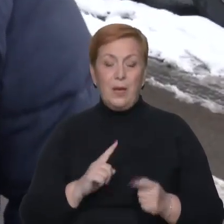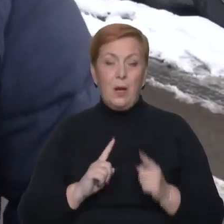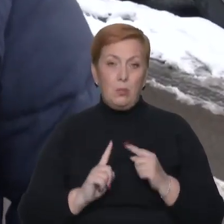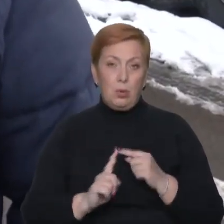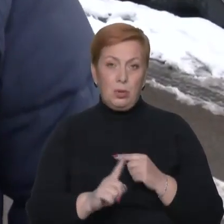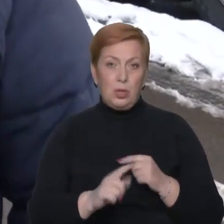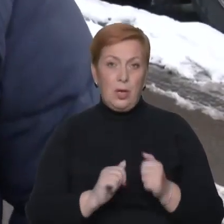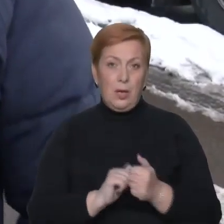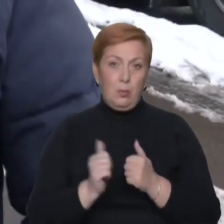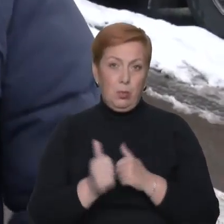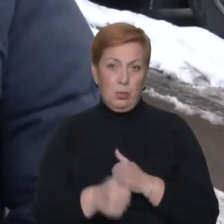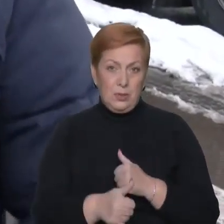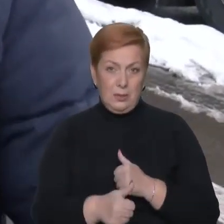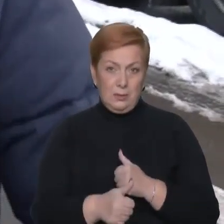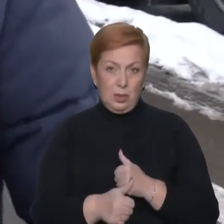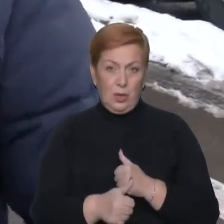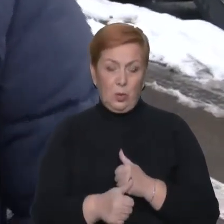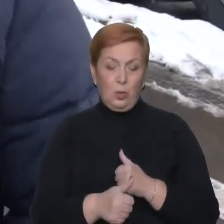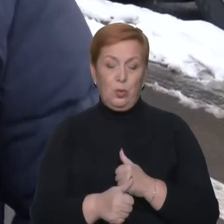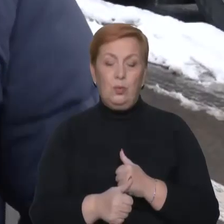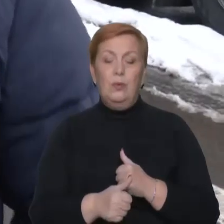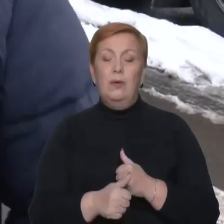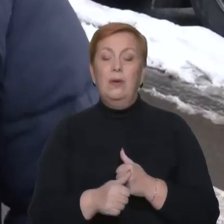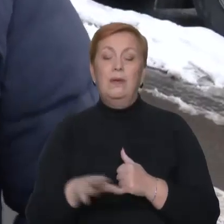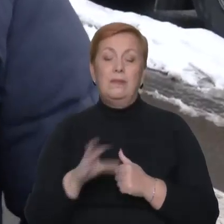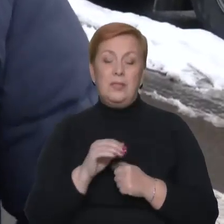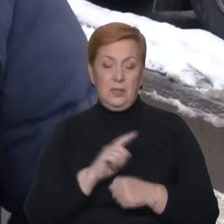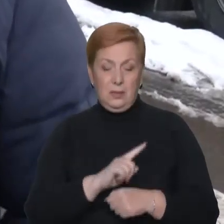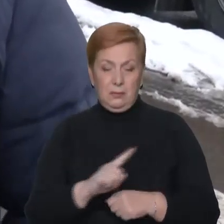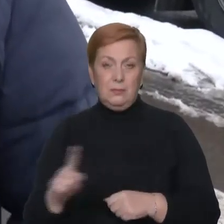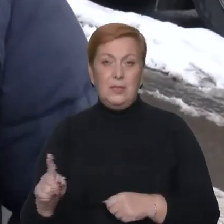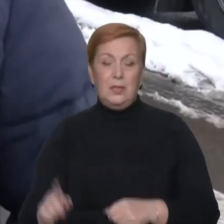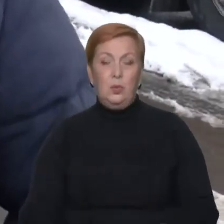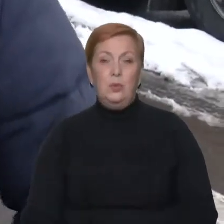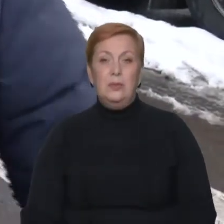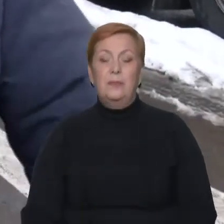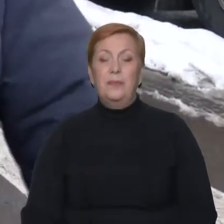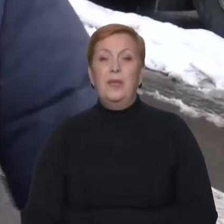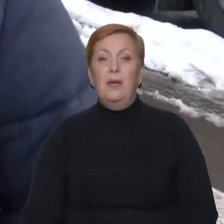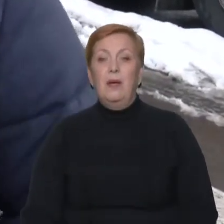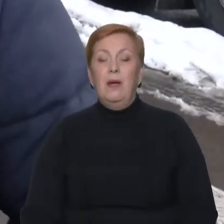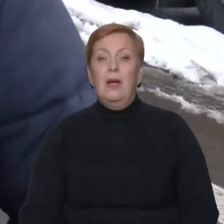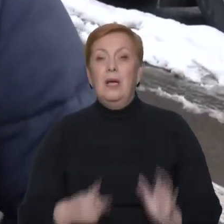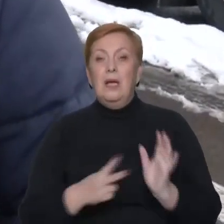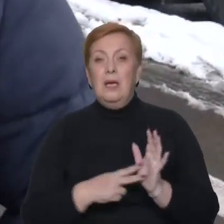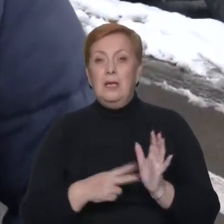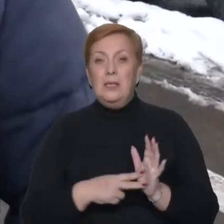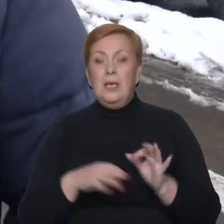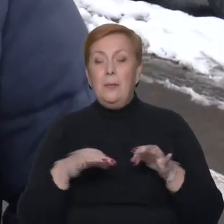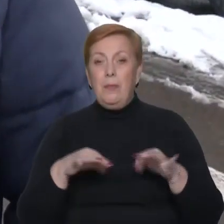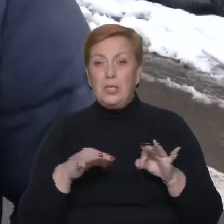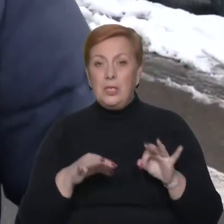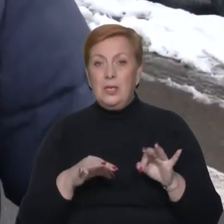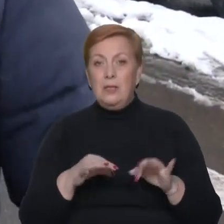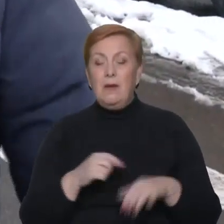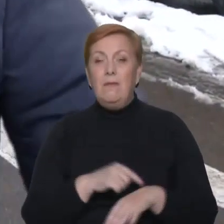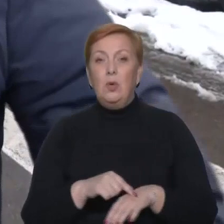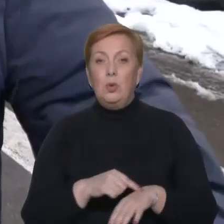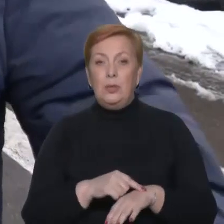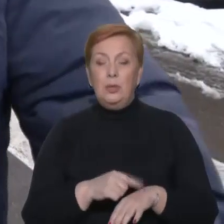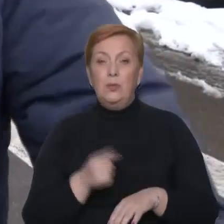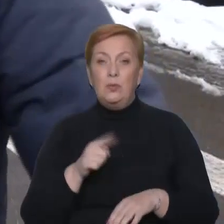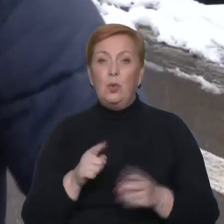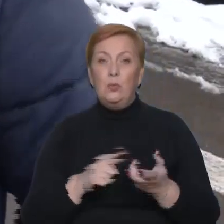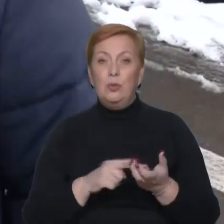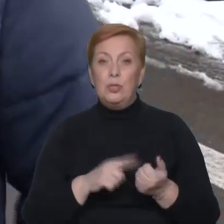колейністю. Тобто, поза чергою вони всі їдуть. Їдуть сім машин в годину, в тому